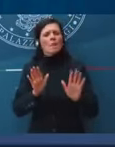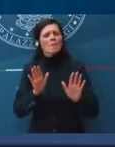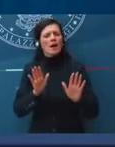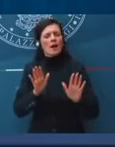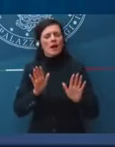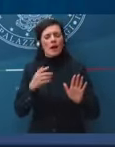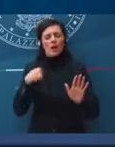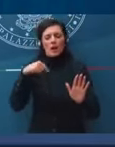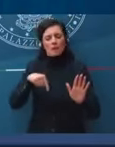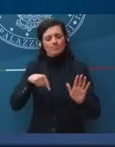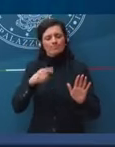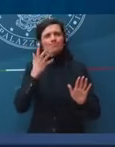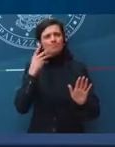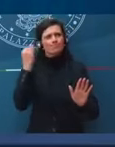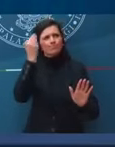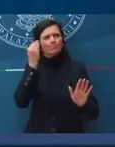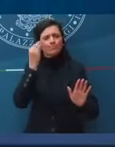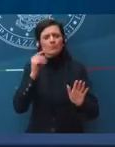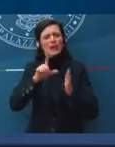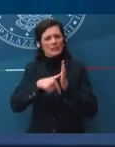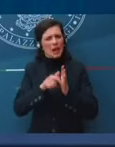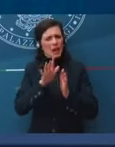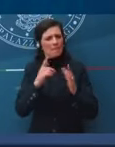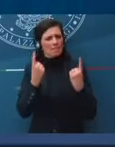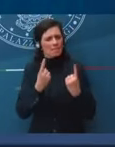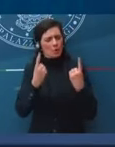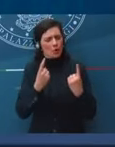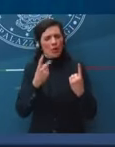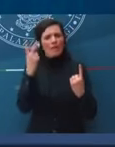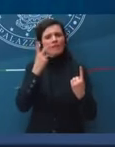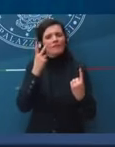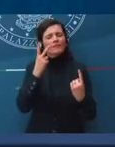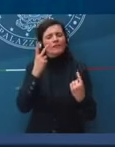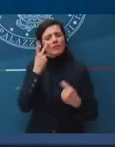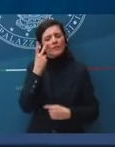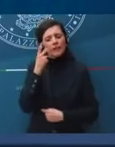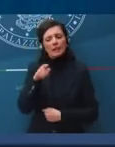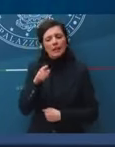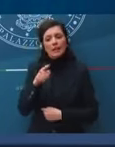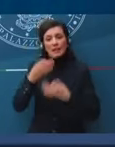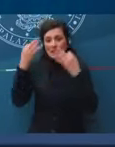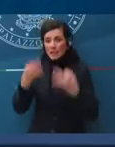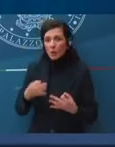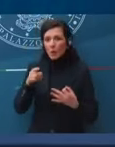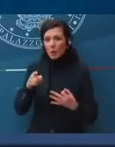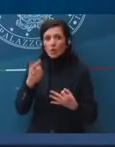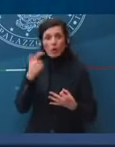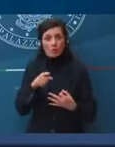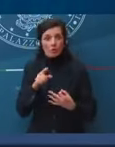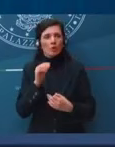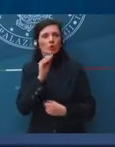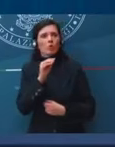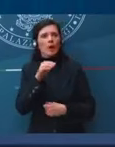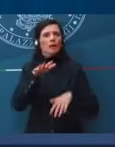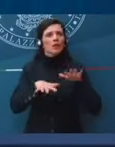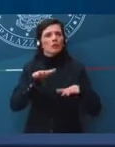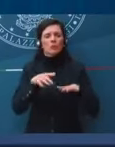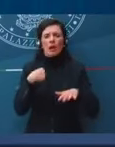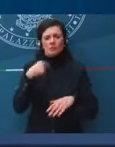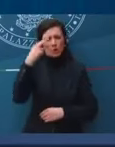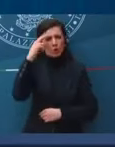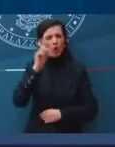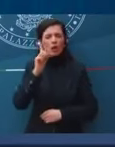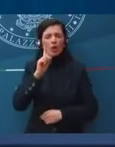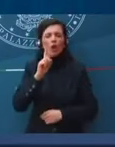voglio prendermi un po' di tempo per guardare se effettivamente sono sicure, perché questa è la domanda, è il punto che hanno, ora non mi ricordo, linguaggio